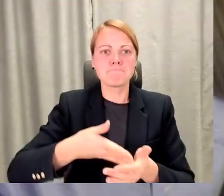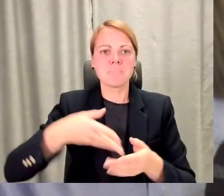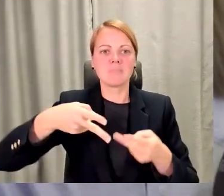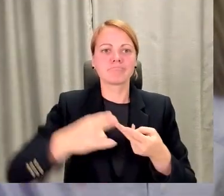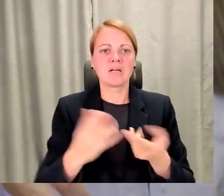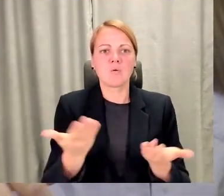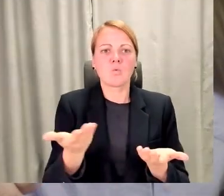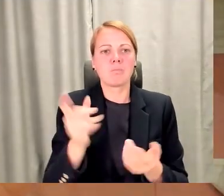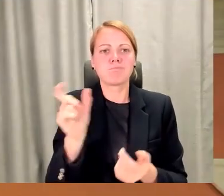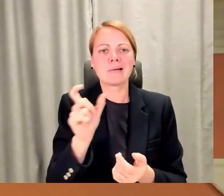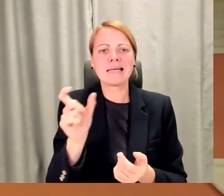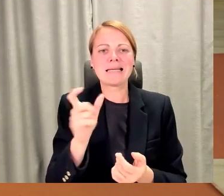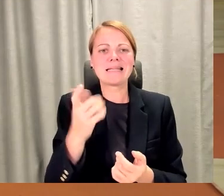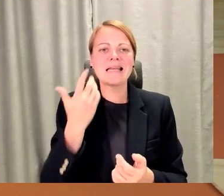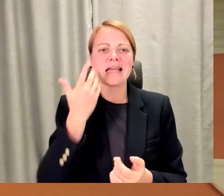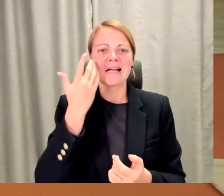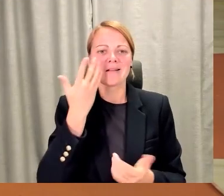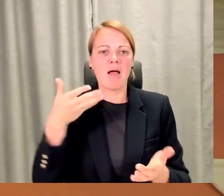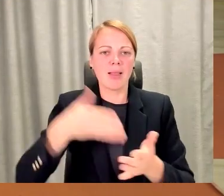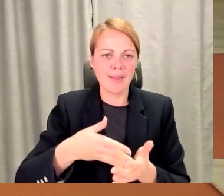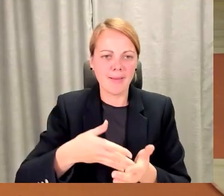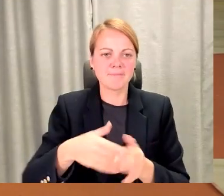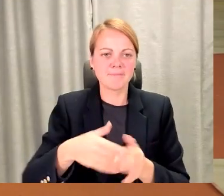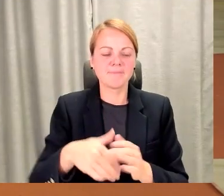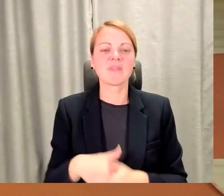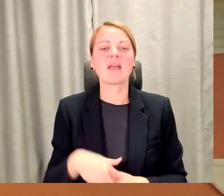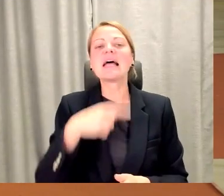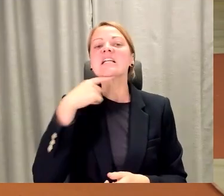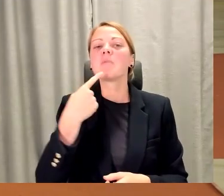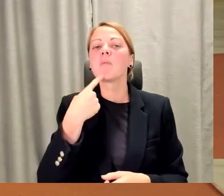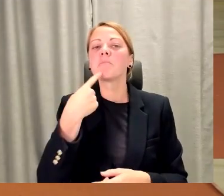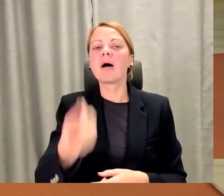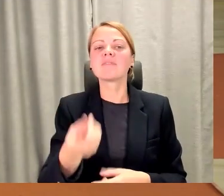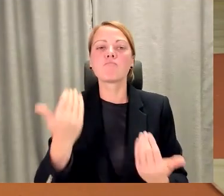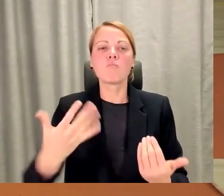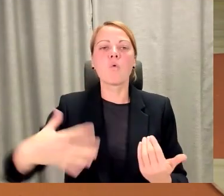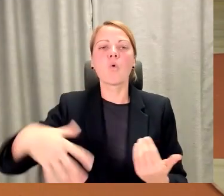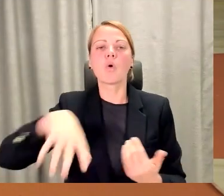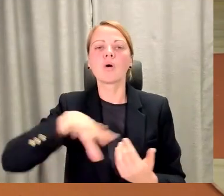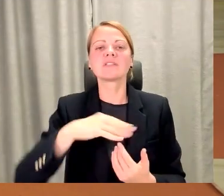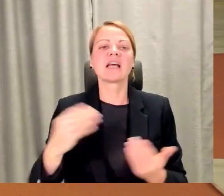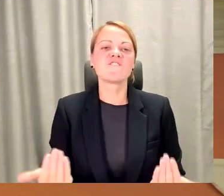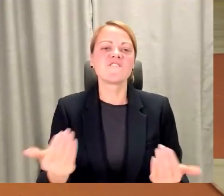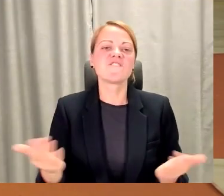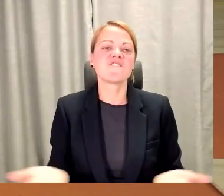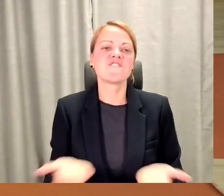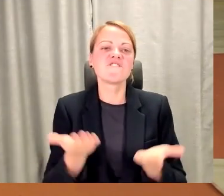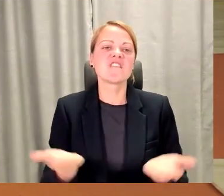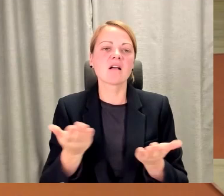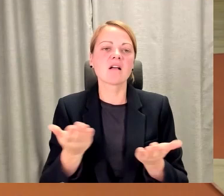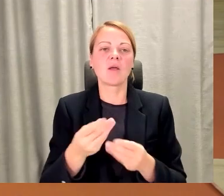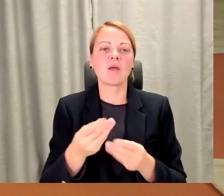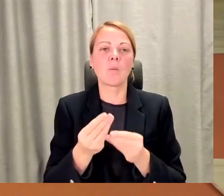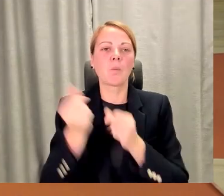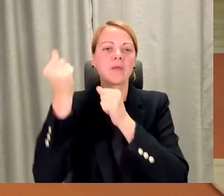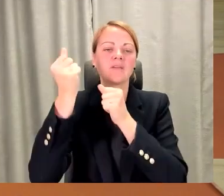Es nesmu, ko es piepiegšēju, ir pieminēt, ir tas, ka mūsdienās mēs diezgan viegli ir no jebkātna. Tā kā teica pazust, tu uzsāc mācības, jā,